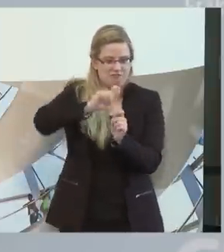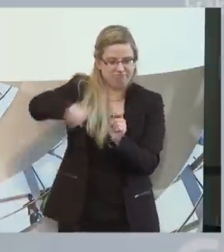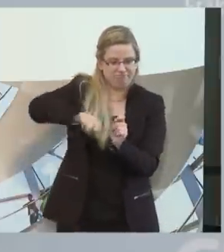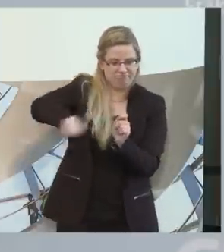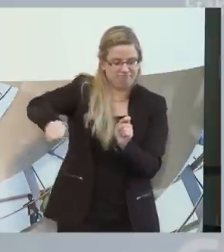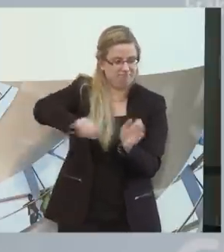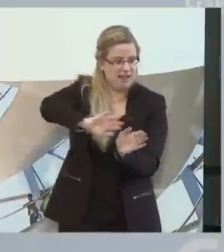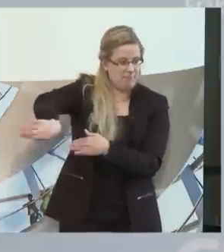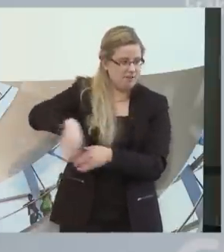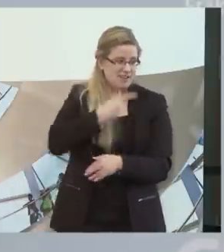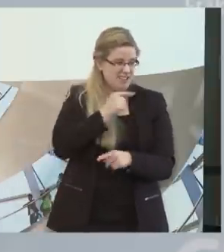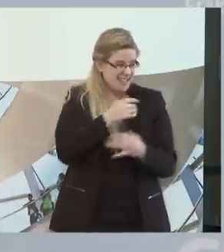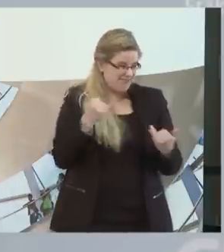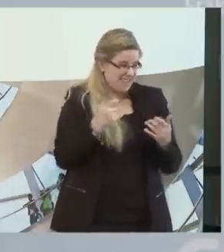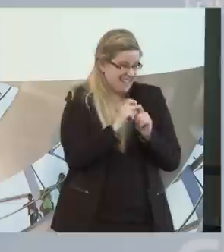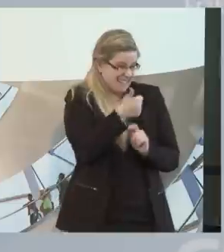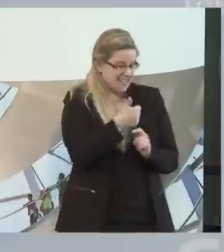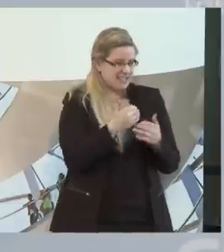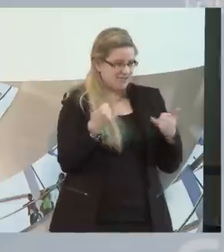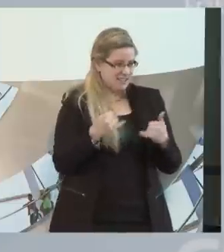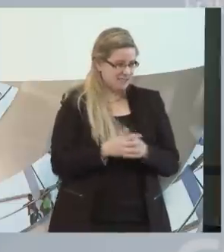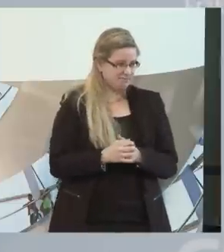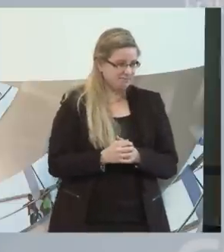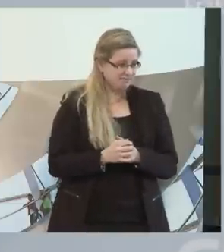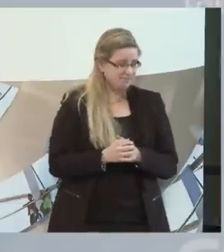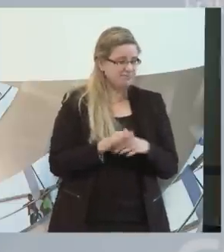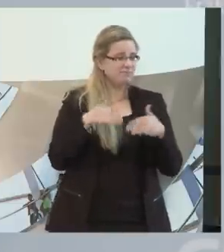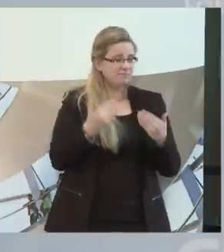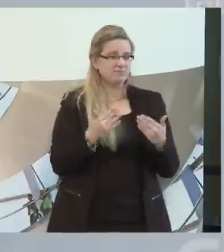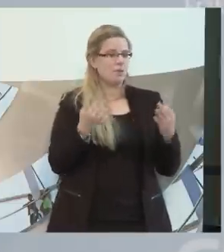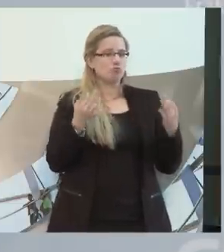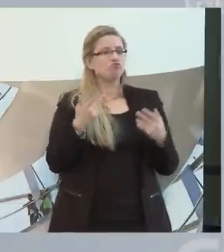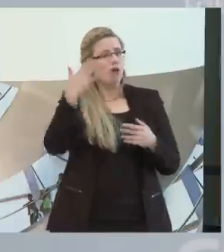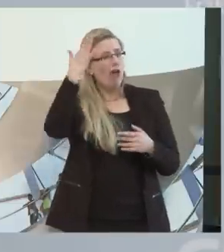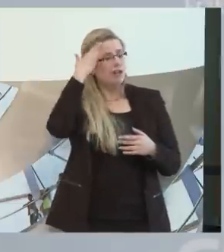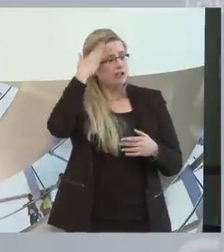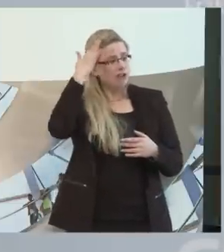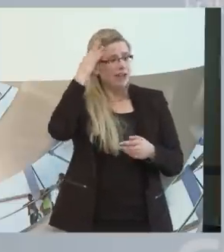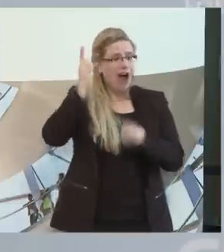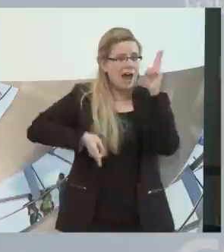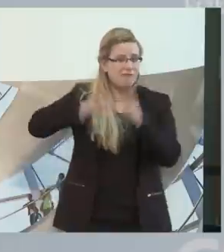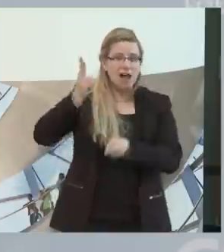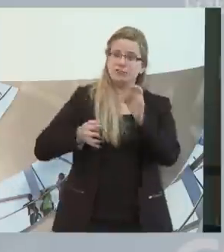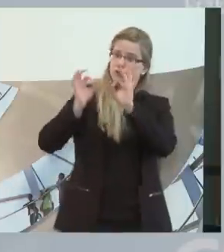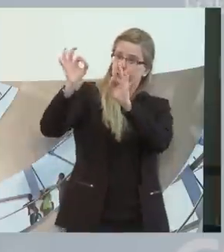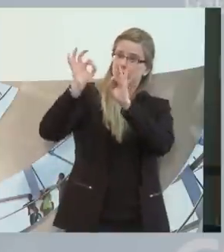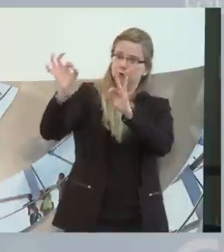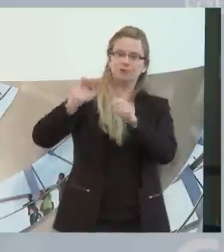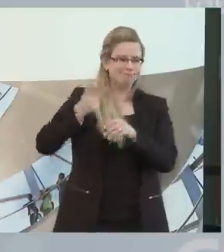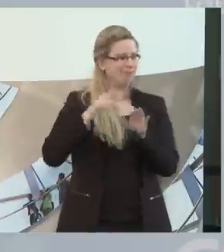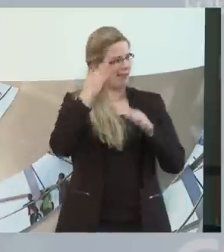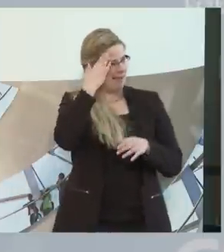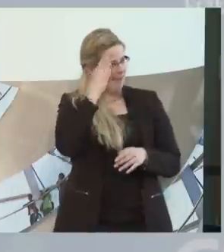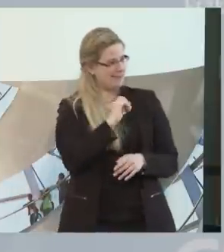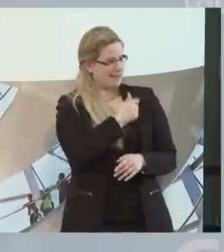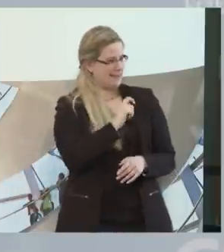Lebensqualitäts verbessert und dadurch hat, dass ich ihm etwas vererbe. Wenn man gute Anwälte kennt, gibt es diese Tricks. Ich finde, dann kann